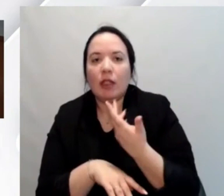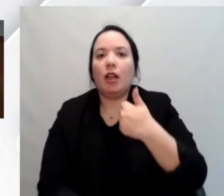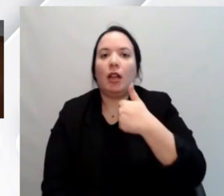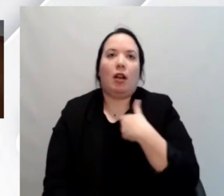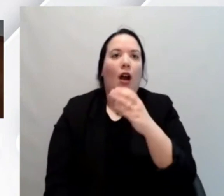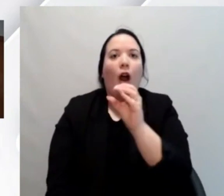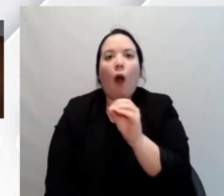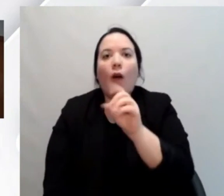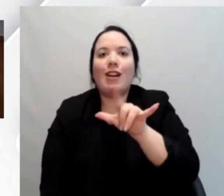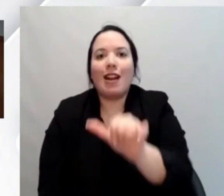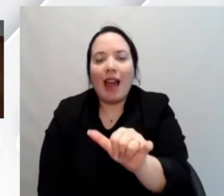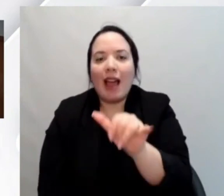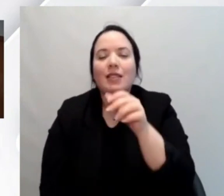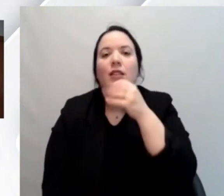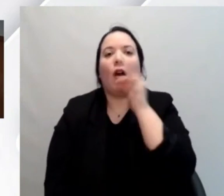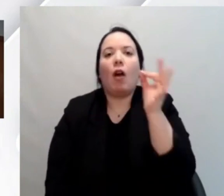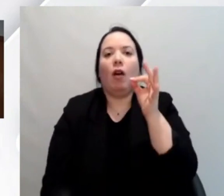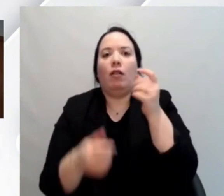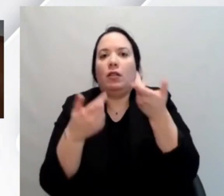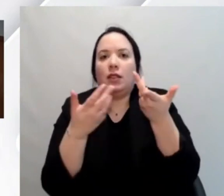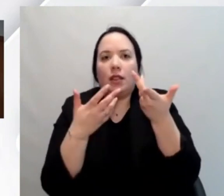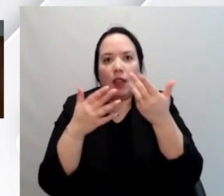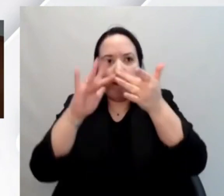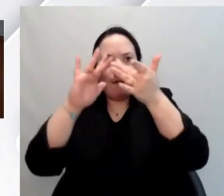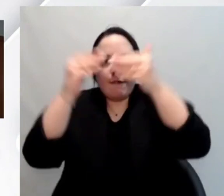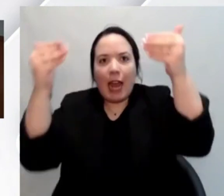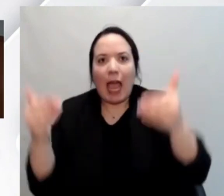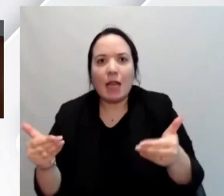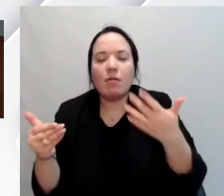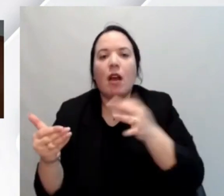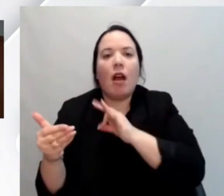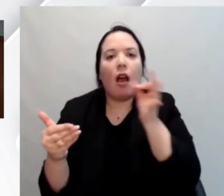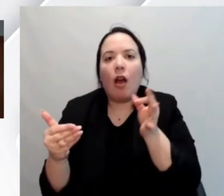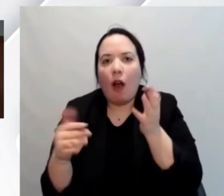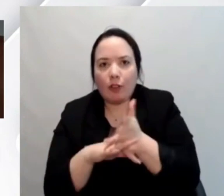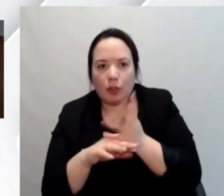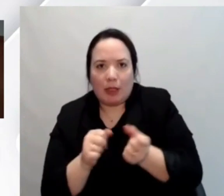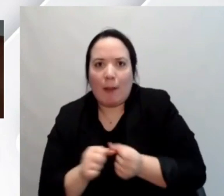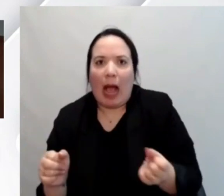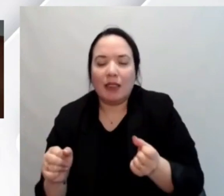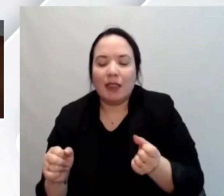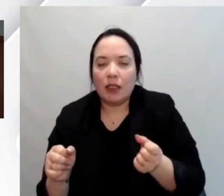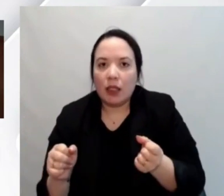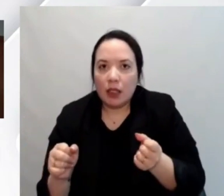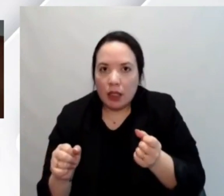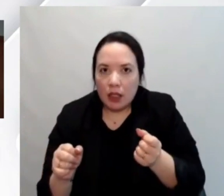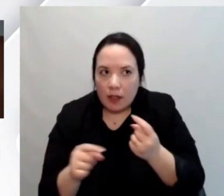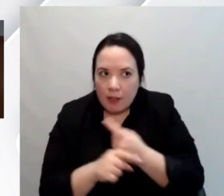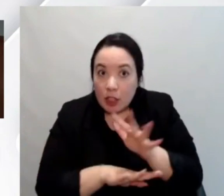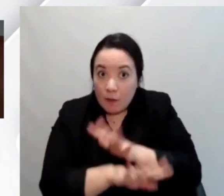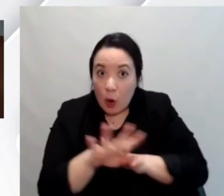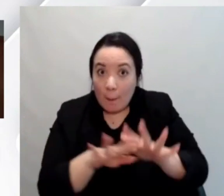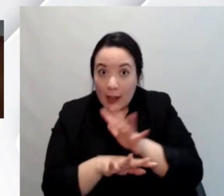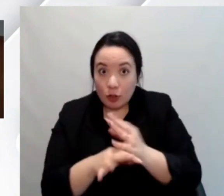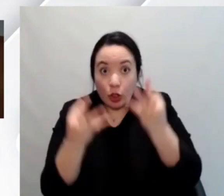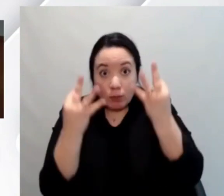oppure l'informazione banale sui framework che sono accessibili di base insomma e quindi tutto questo deve essere